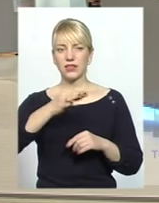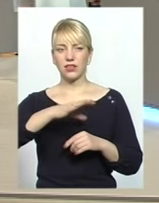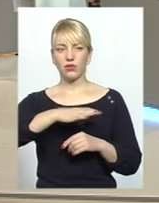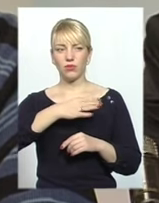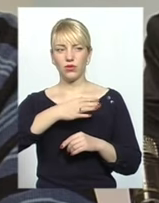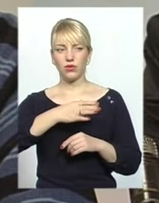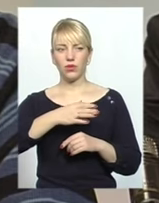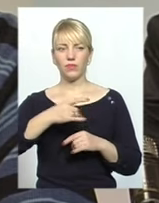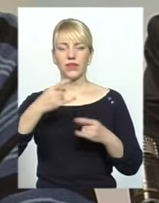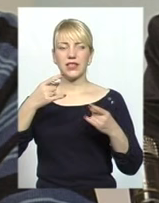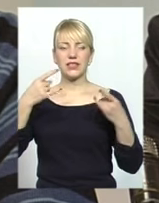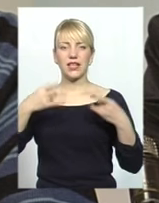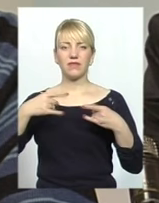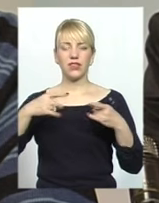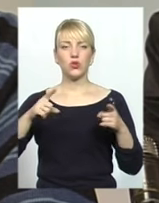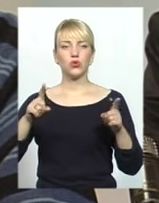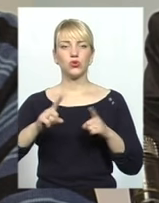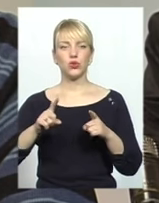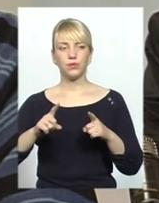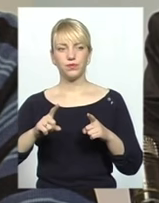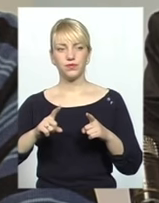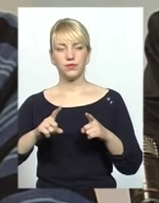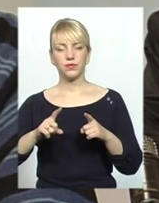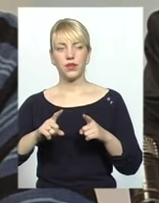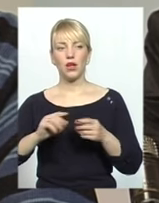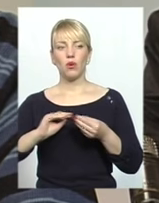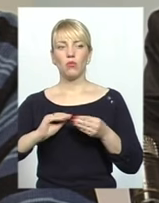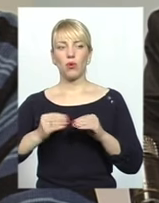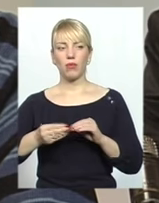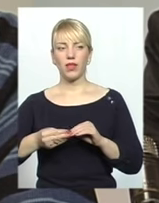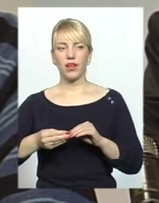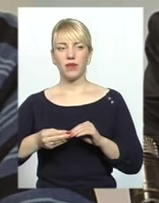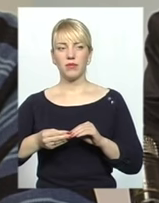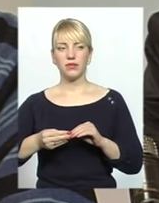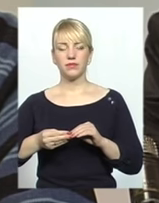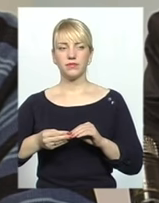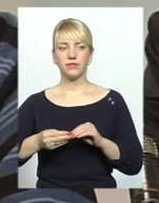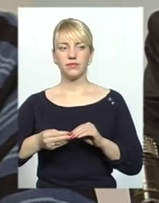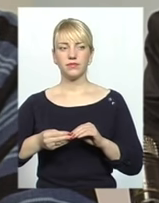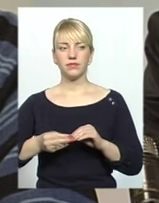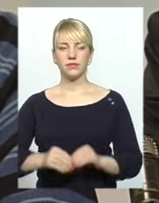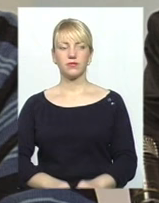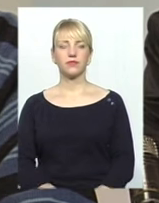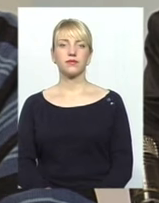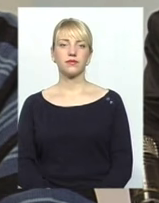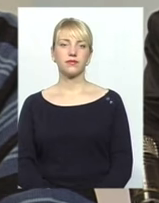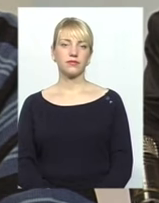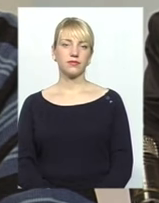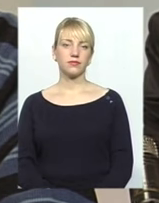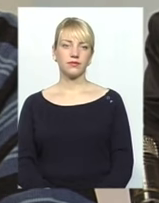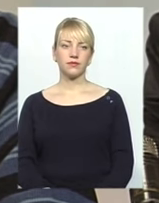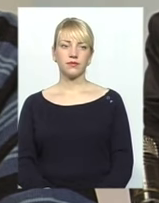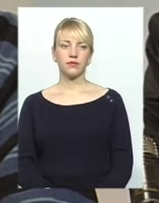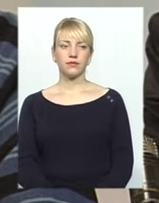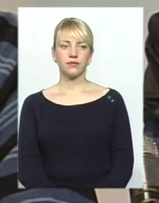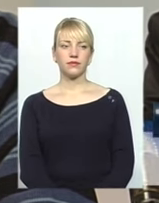ефіру, що проблеми, якби не проблеми, а якісь